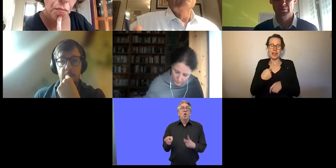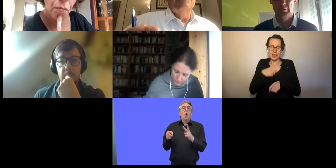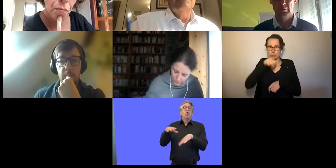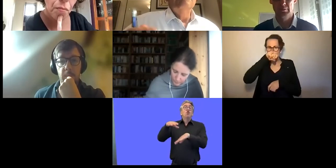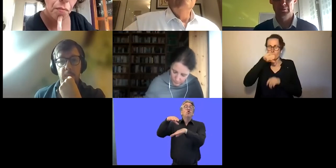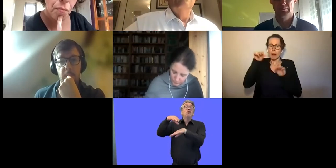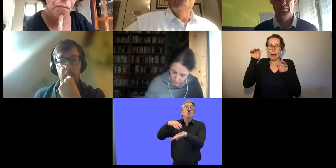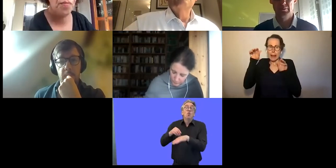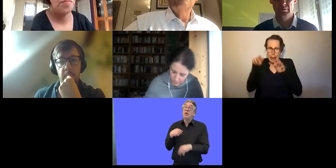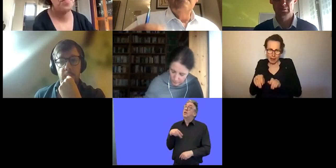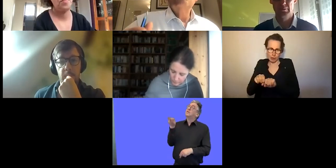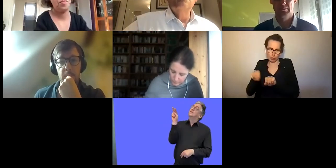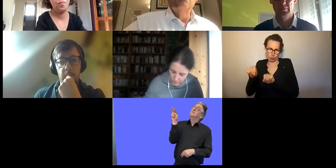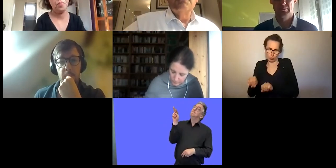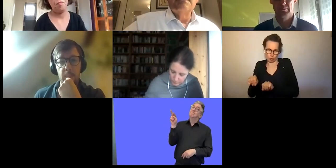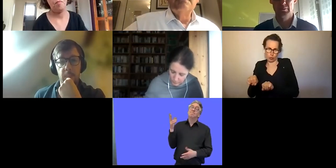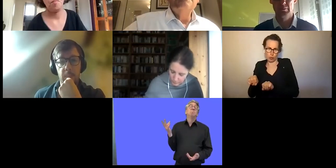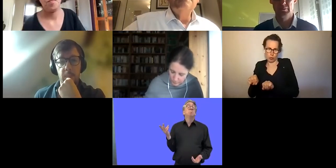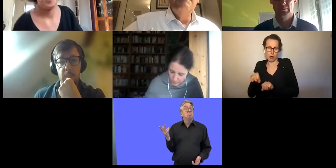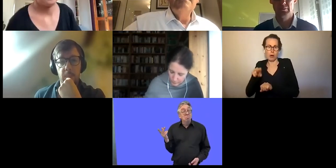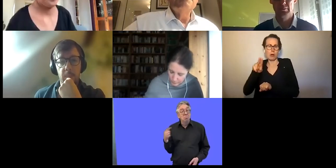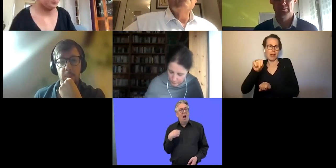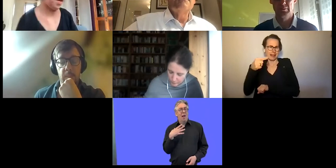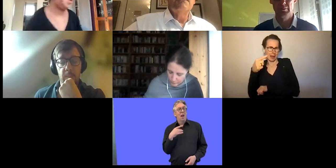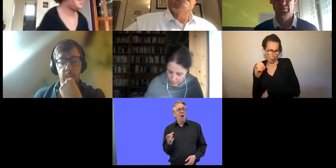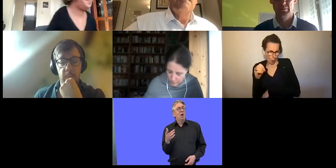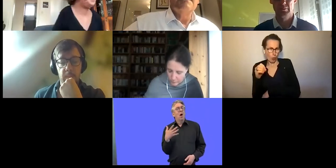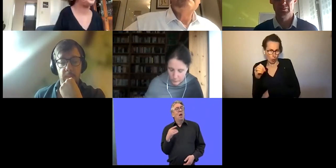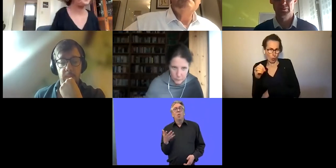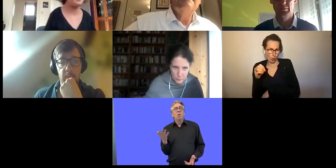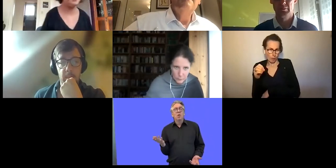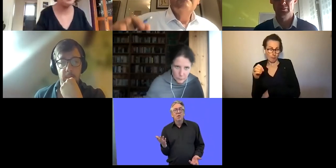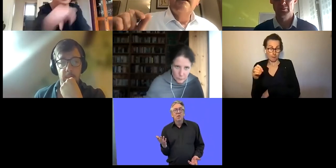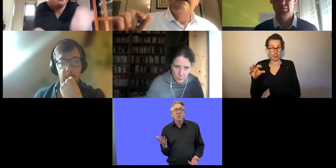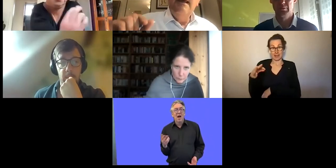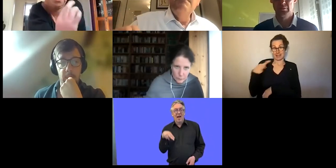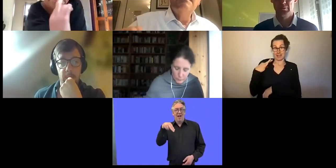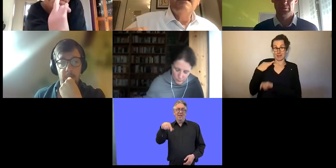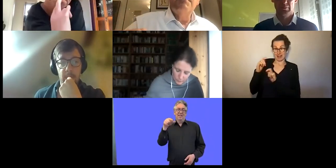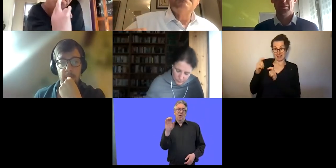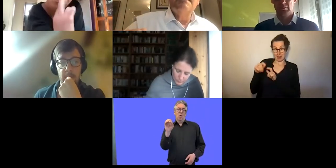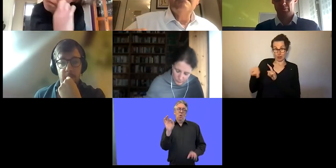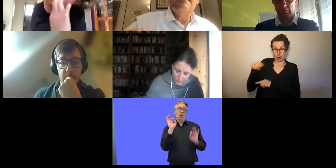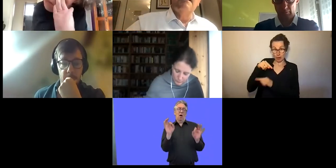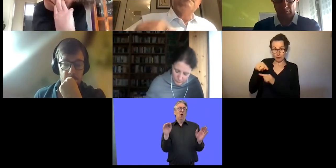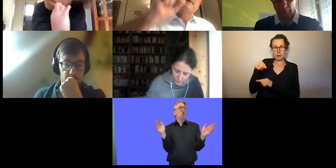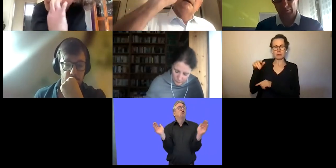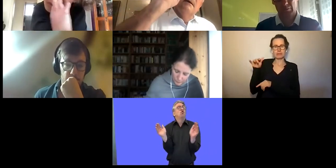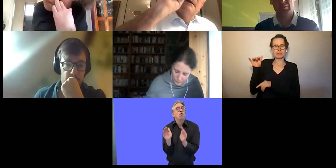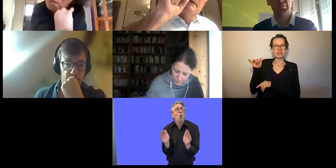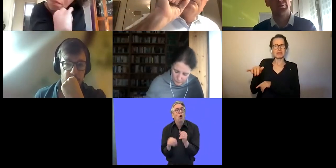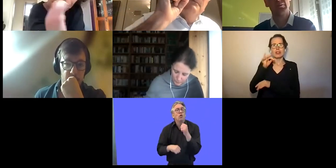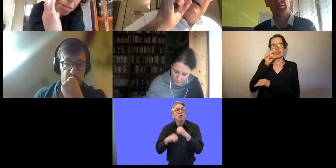und zwar von NGOs. Die Zivilgesellschaft hat aus meiner Sicht immer die Kapazität gehabt,